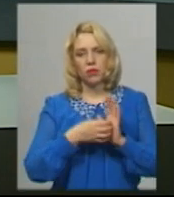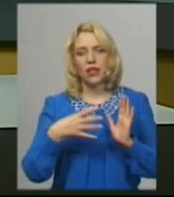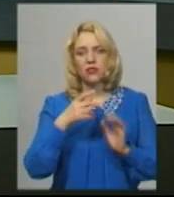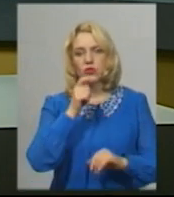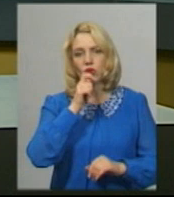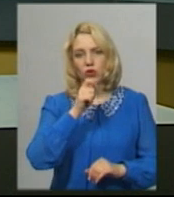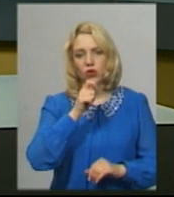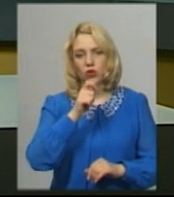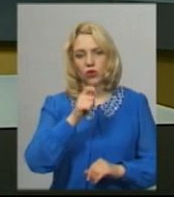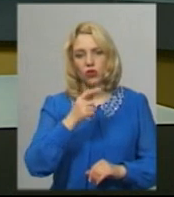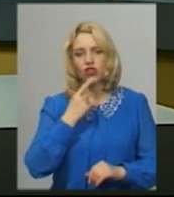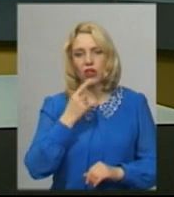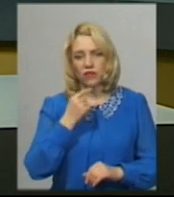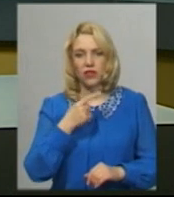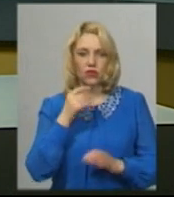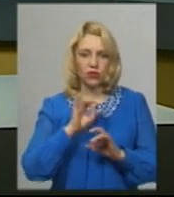каже Костянтин Радченко.